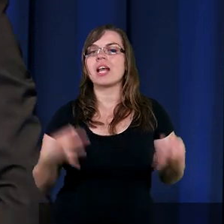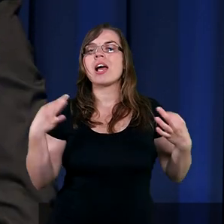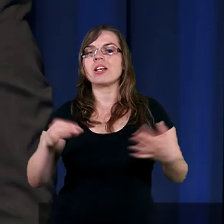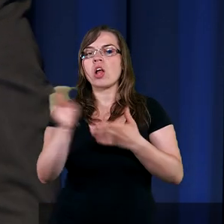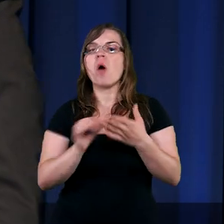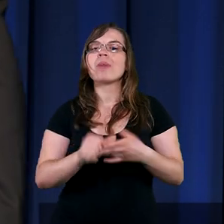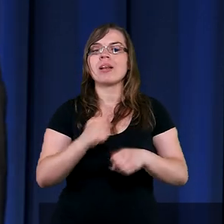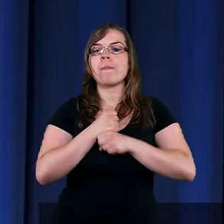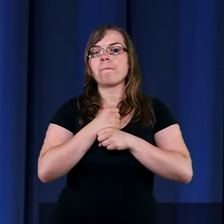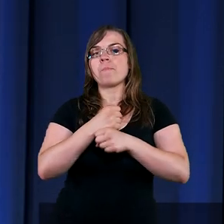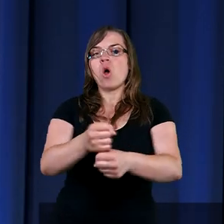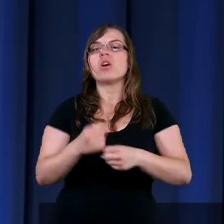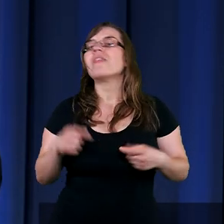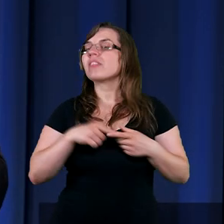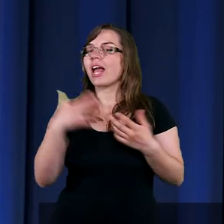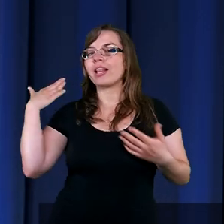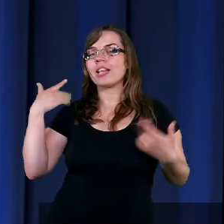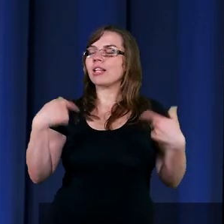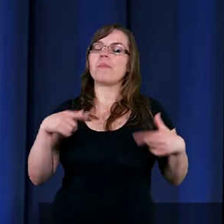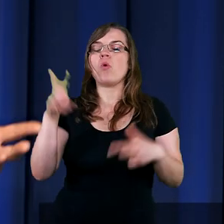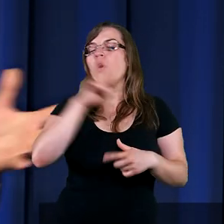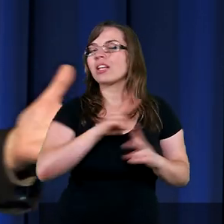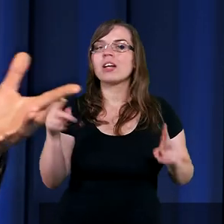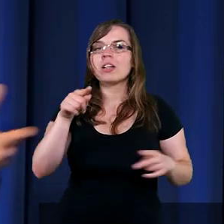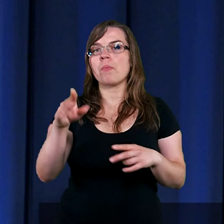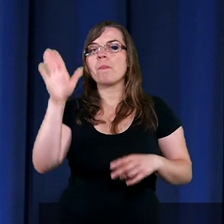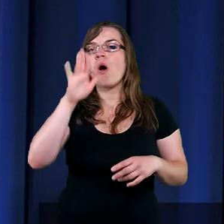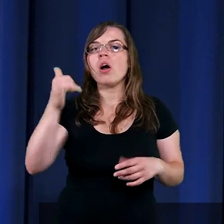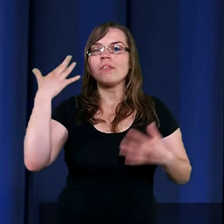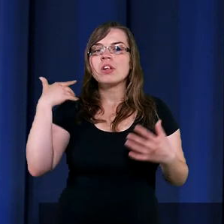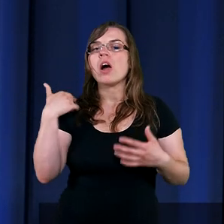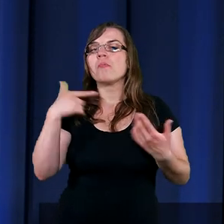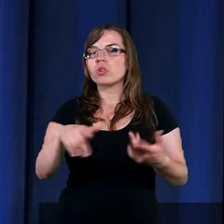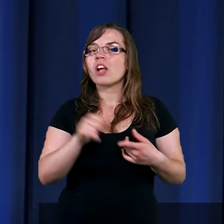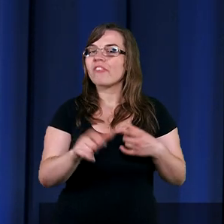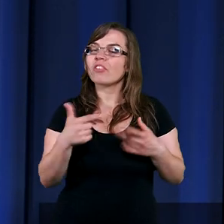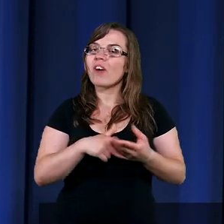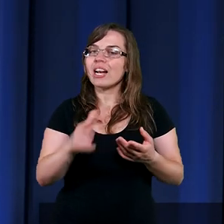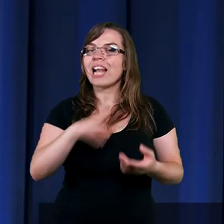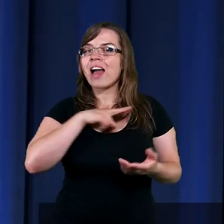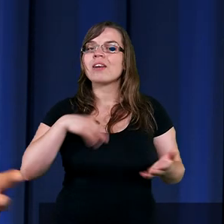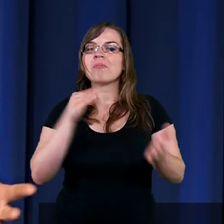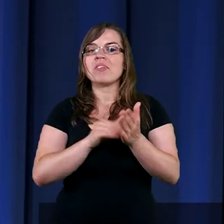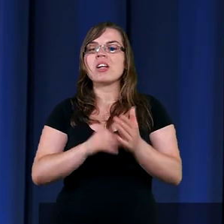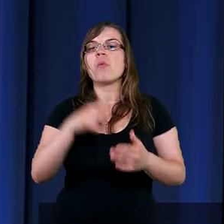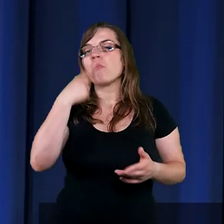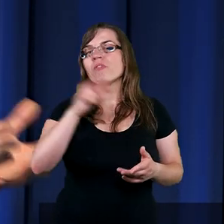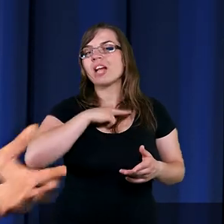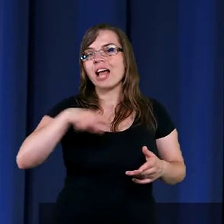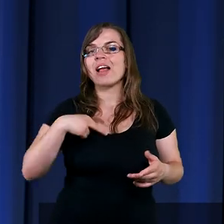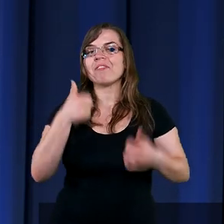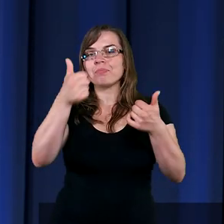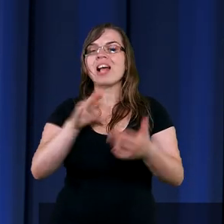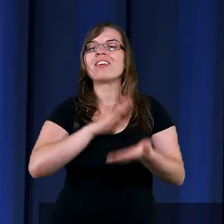opisany pogrzeb. Wtedy nie było nikogo, tylko oni byli. Pan Bóg, wiecie, jakby to było zgodnie ze naszym zwyczajem, to by powiedział, pozwólcie, że ja wam